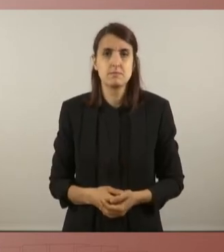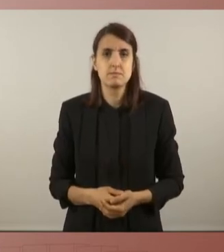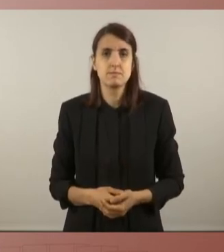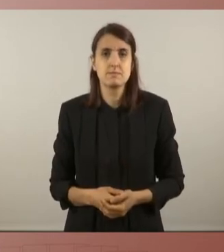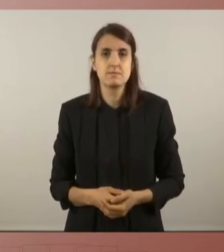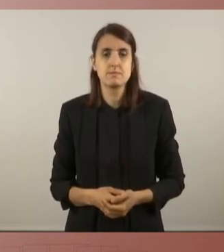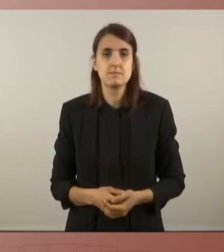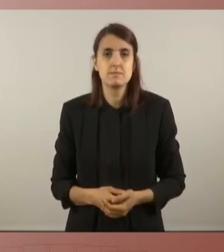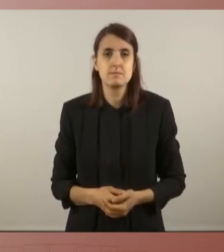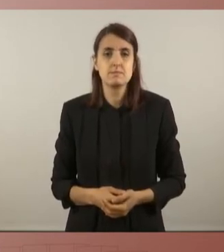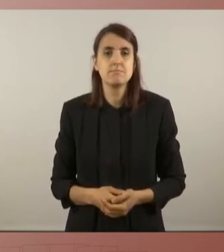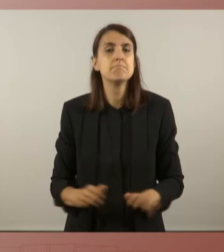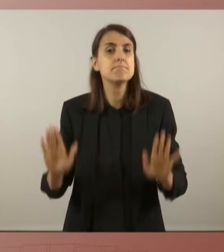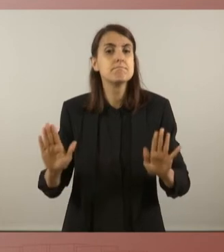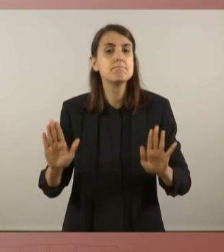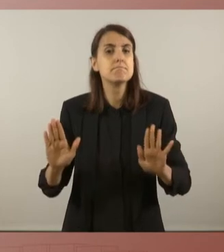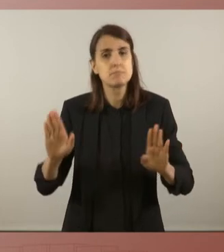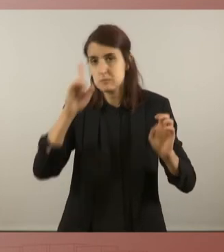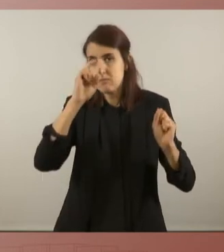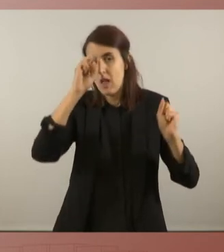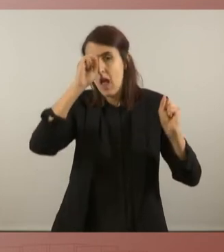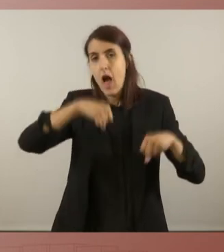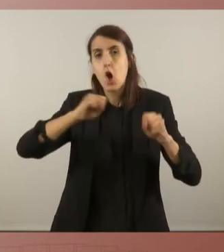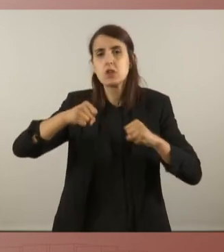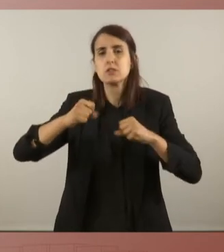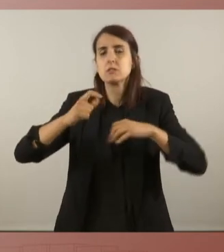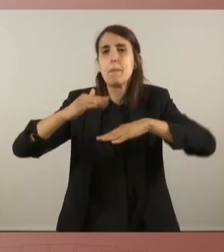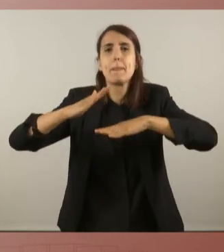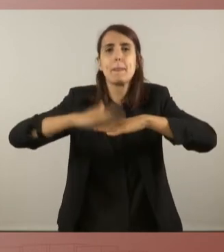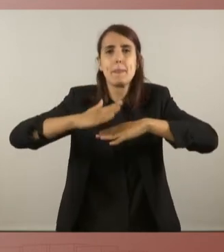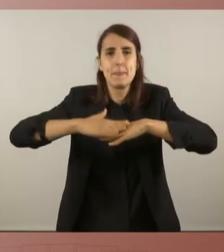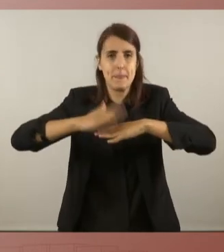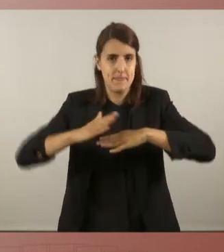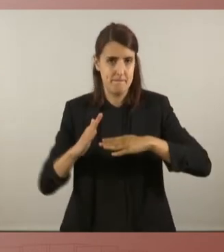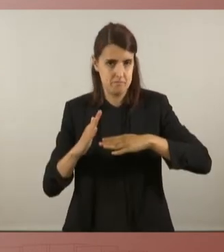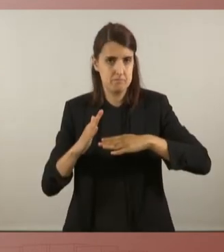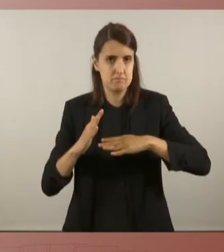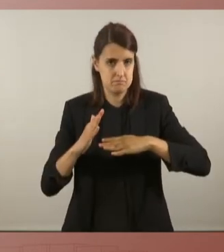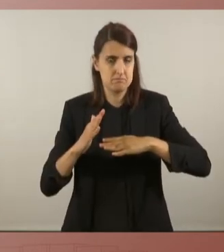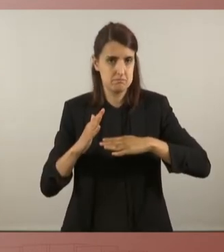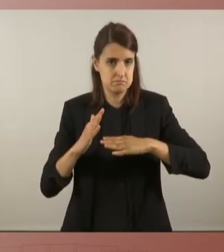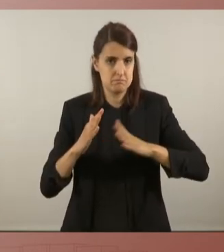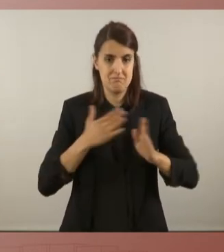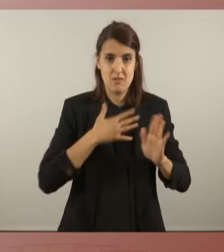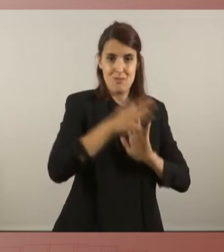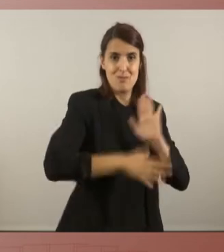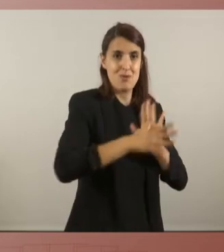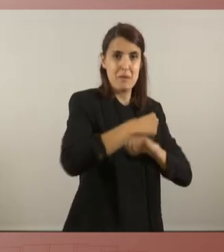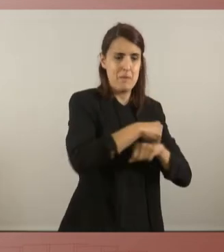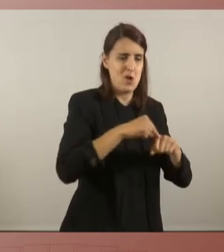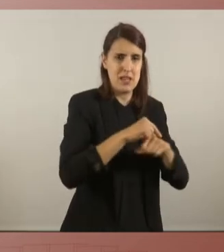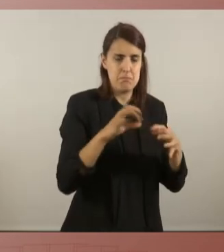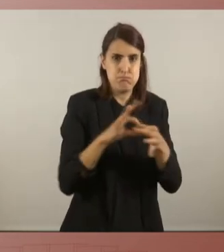Tanmateix, com l dit, són acords absolutament de mínims, ben allunyats del nostre programa polític, ben